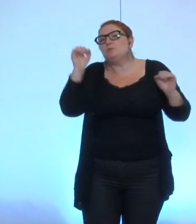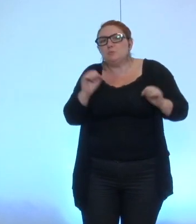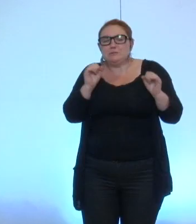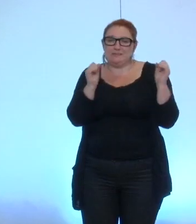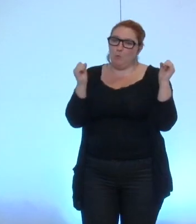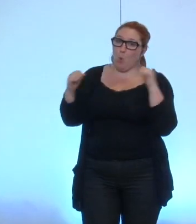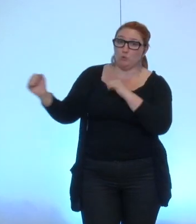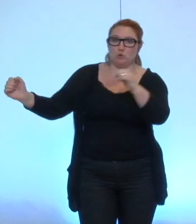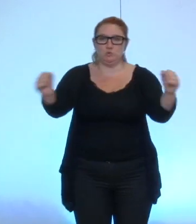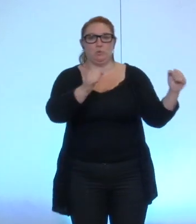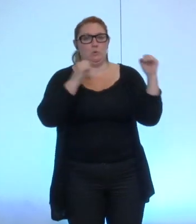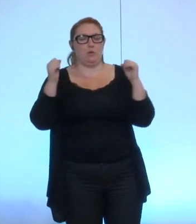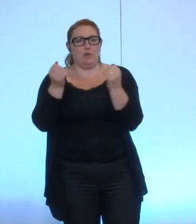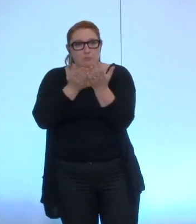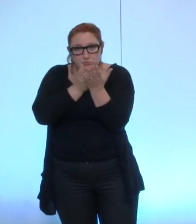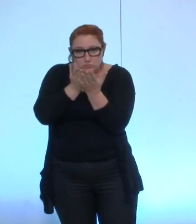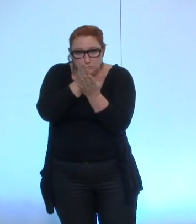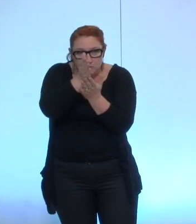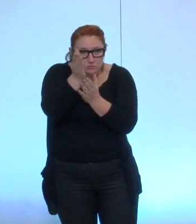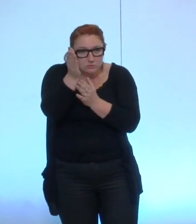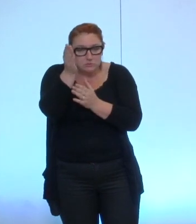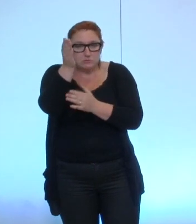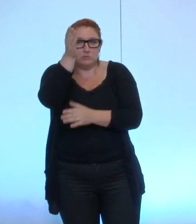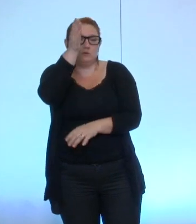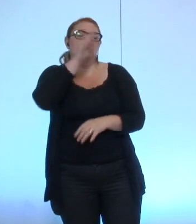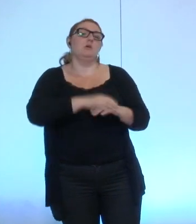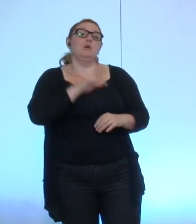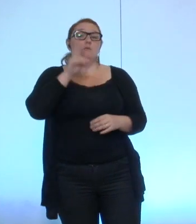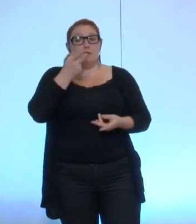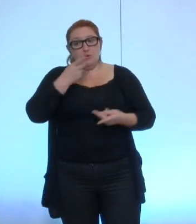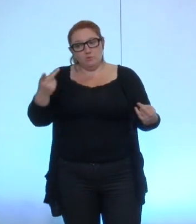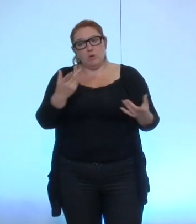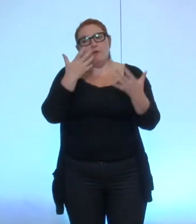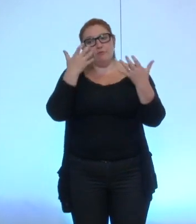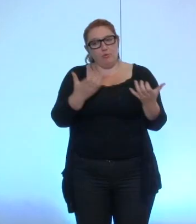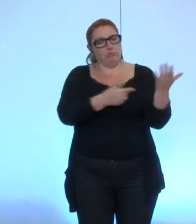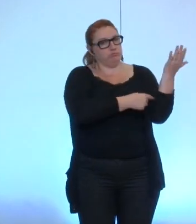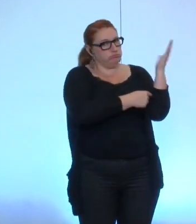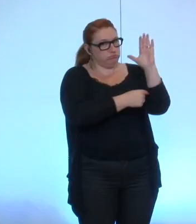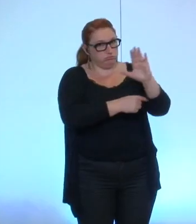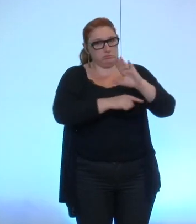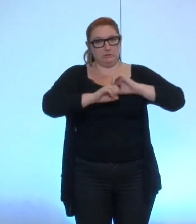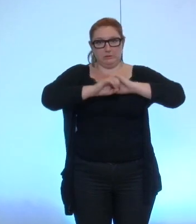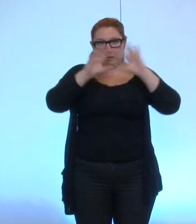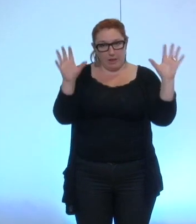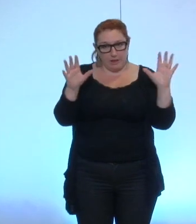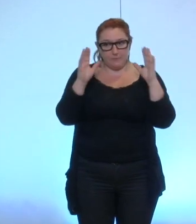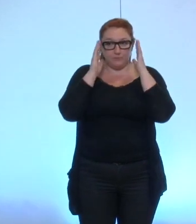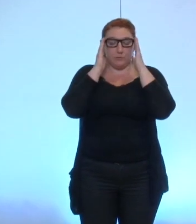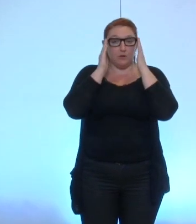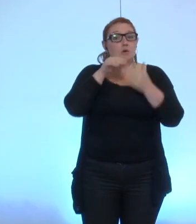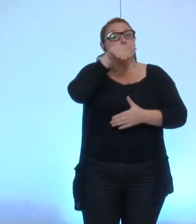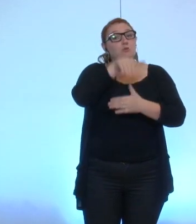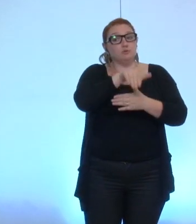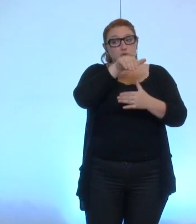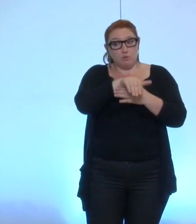dans le bon sens a priori pour les grenoblois donc très honnêtement là nous souhaitions marquer le coup ce que je souhaiterais ce soir c'est que même si vous nous proposez